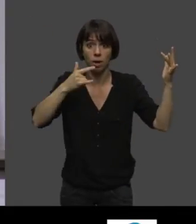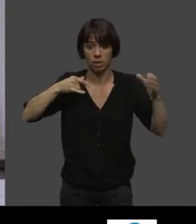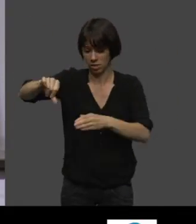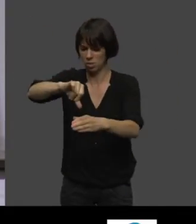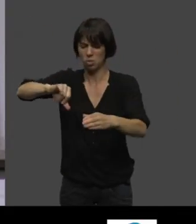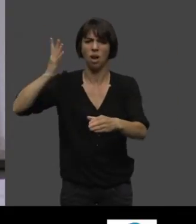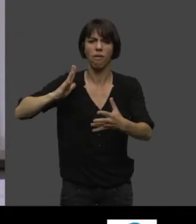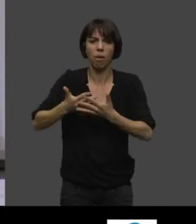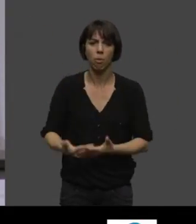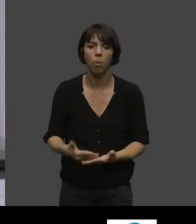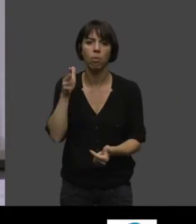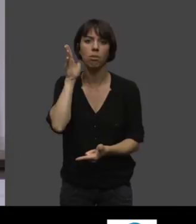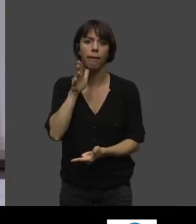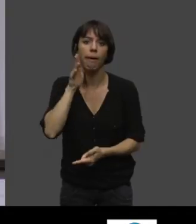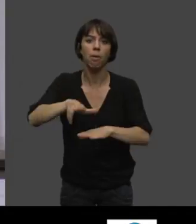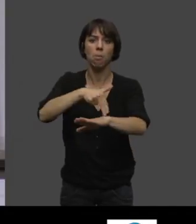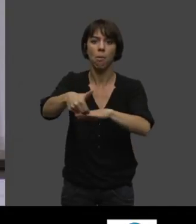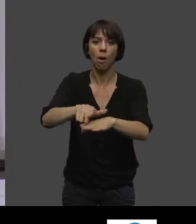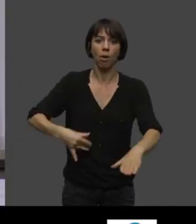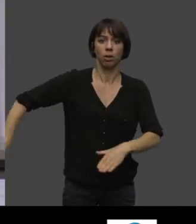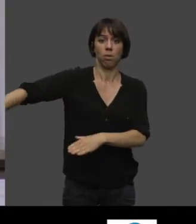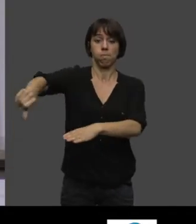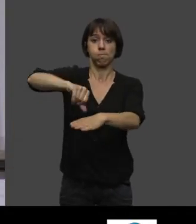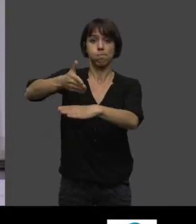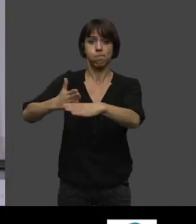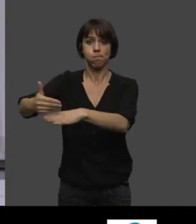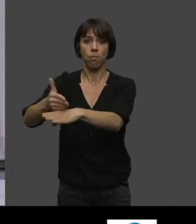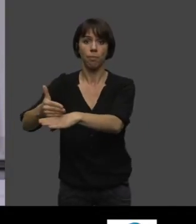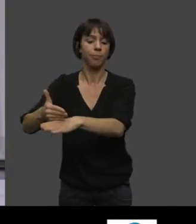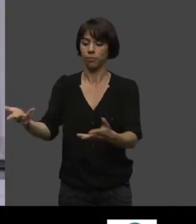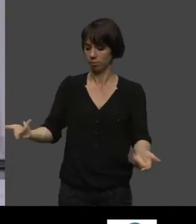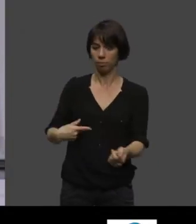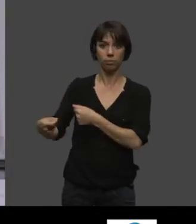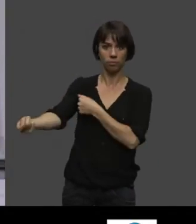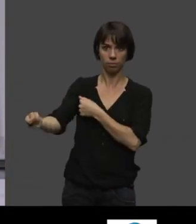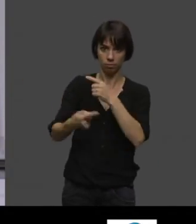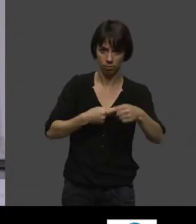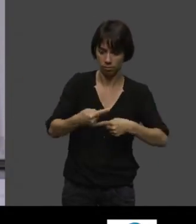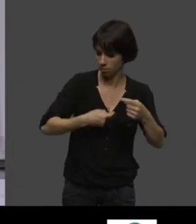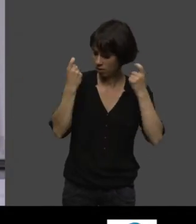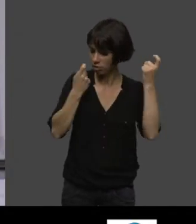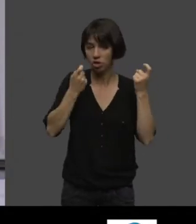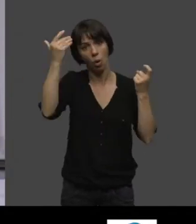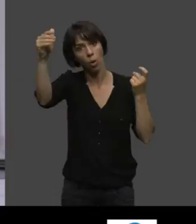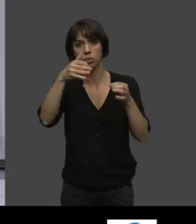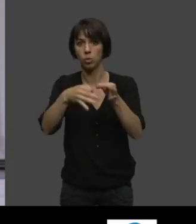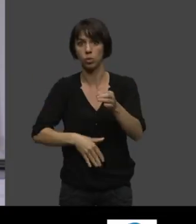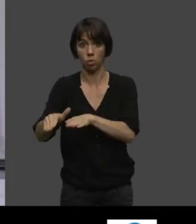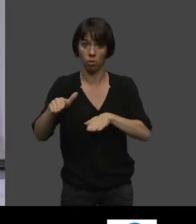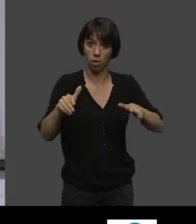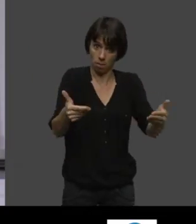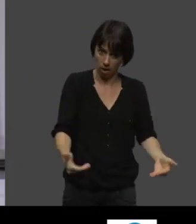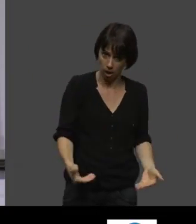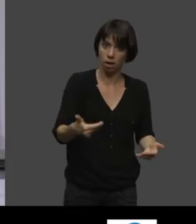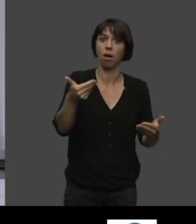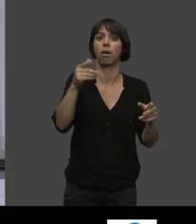surbeurrées, pour lesquelles il fallait trouver une solution. Mais aujourd'hui, on va bien au-delà. on a fait des bouillons qu'on